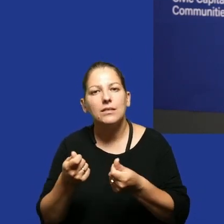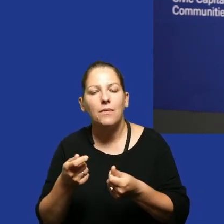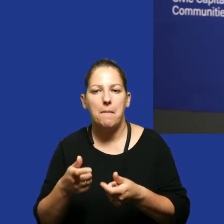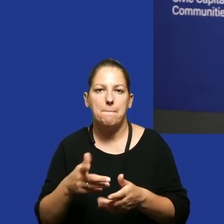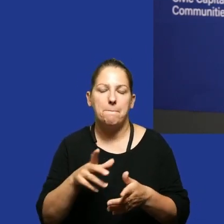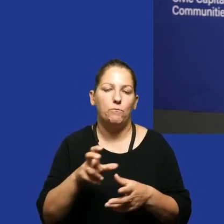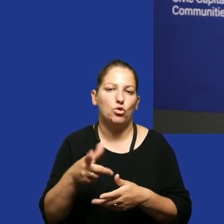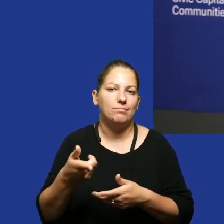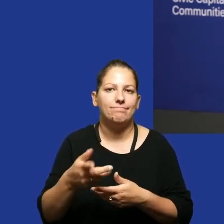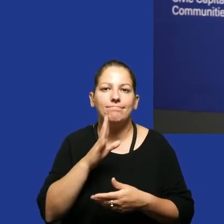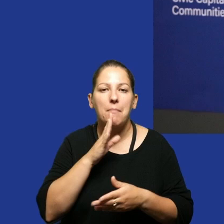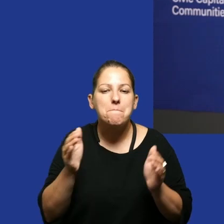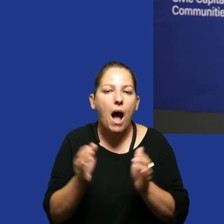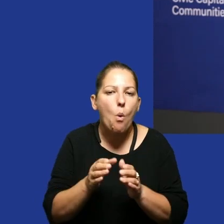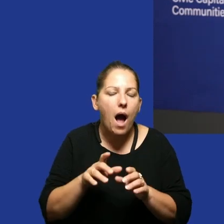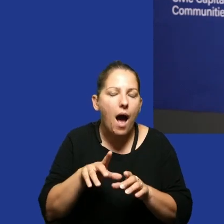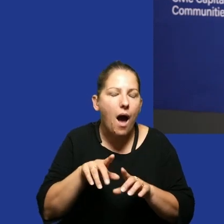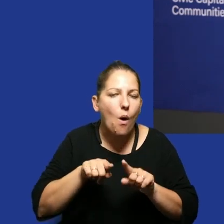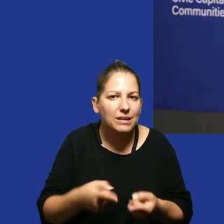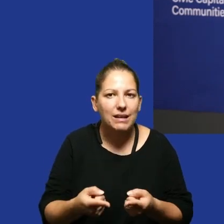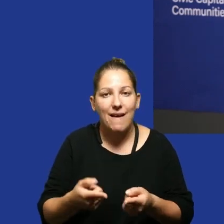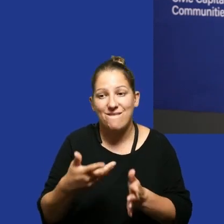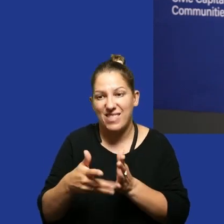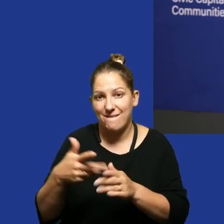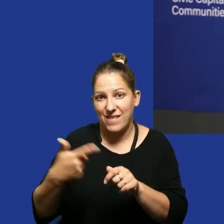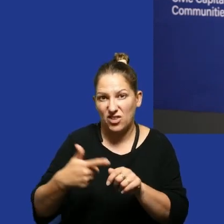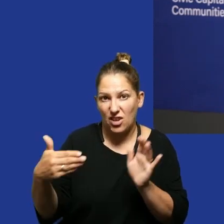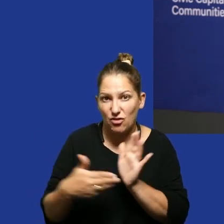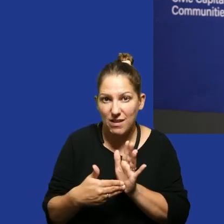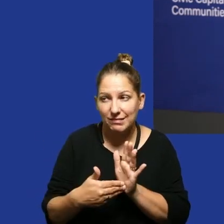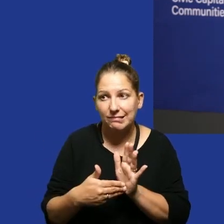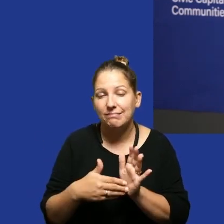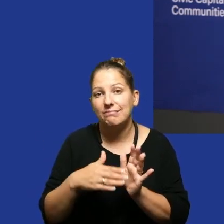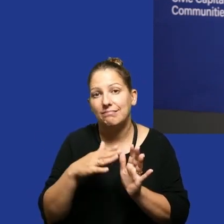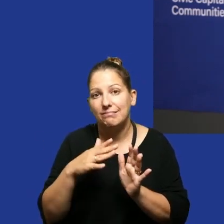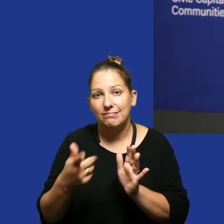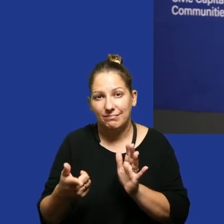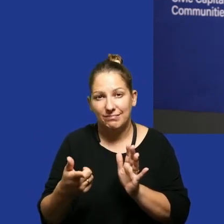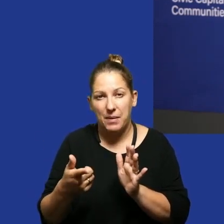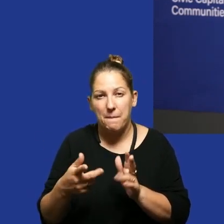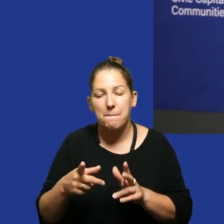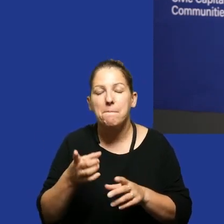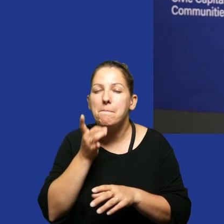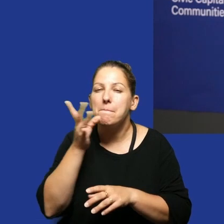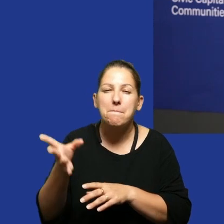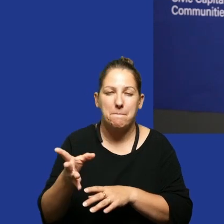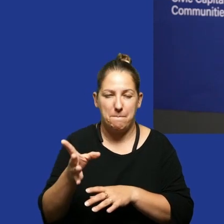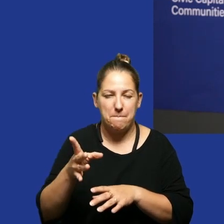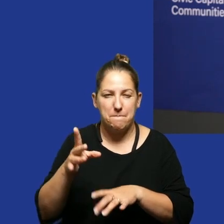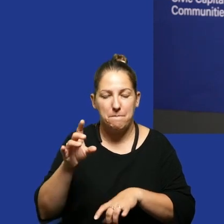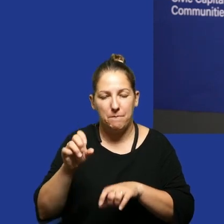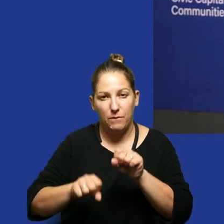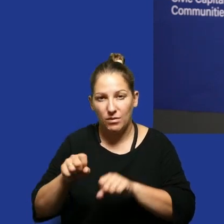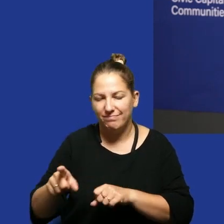jest medium czy to jest jakaś mała organizacja wydanie 20 tysięcy na dwuinstancyjny proces to jest dla wszystkich olbrzymia